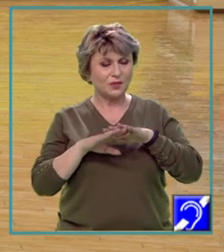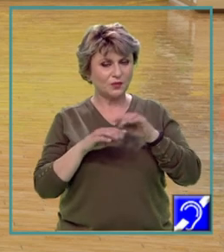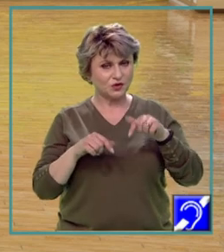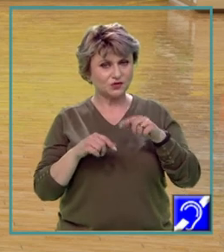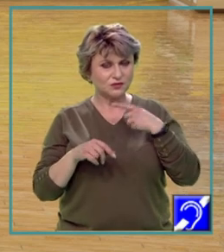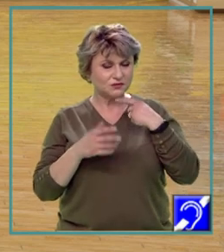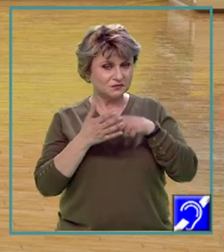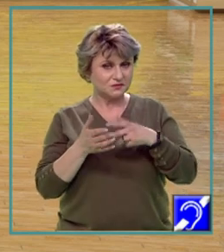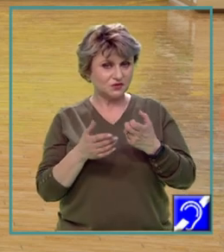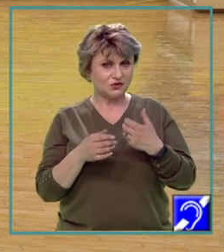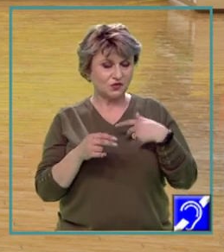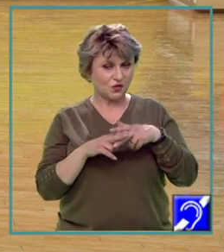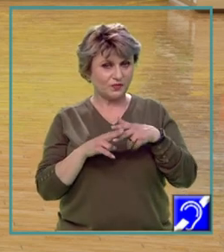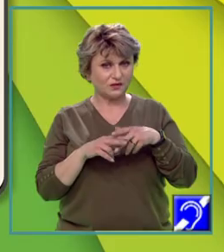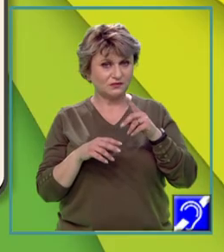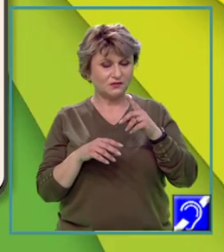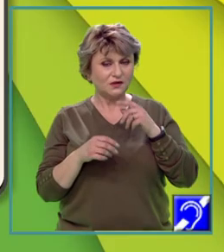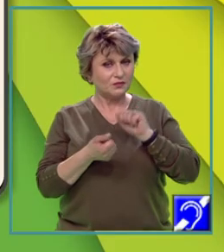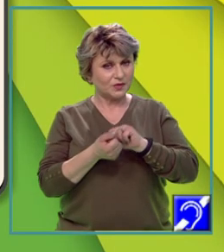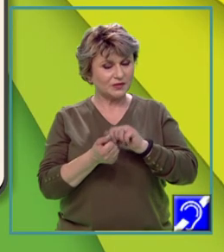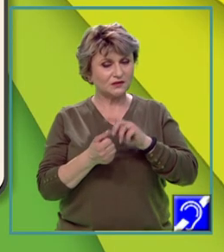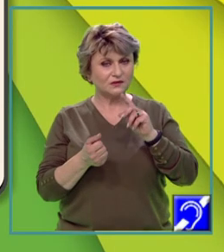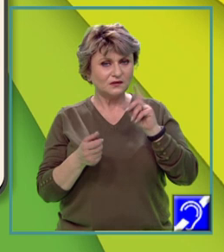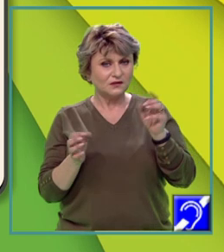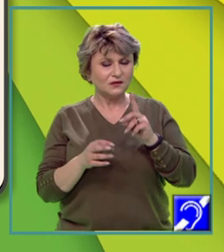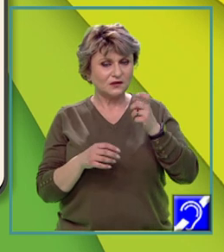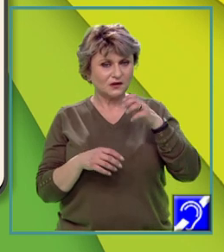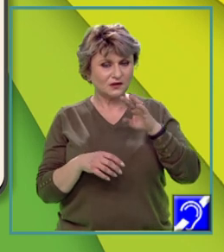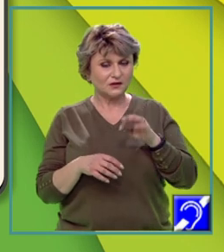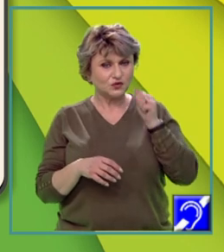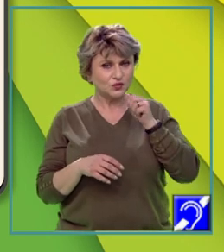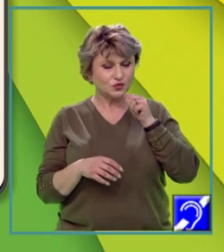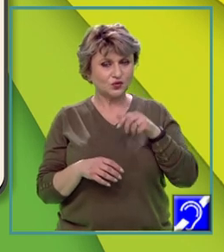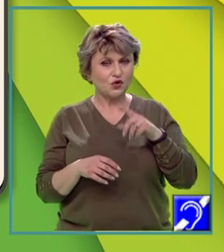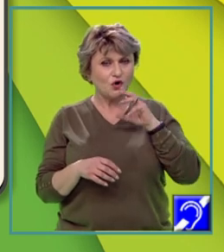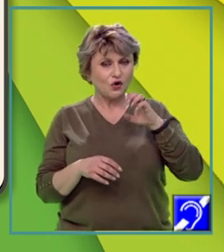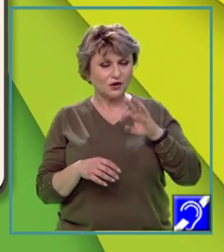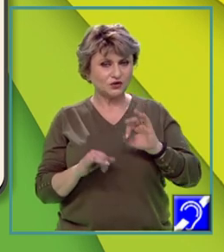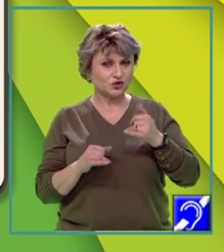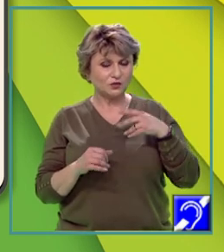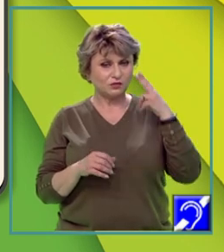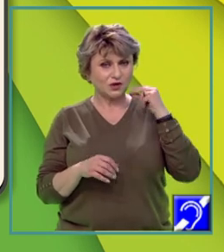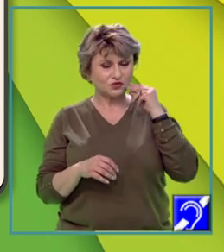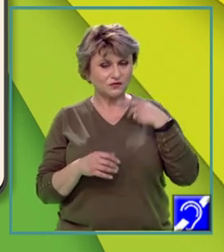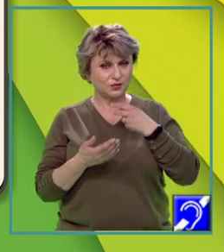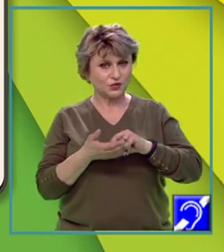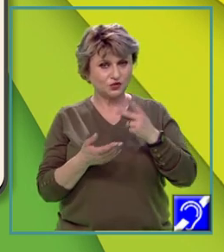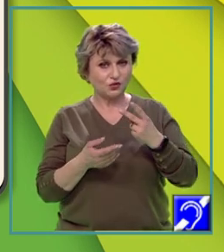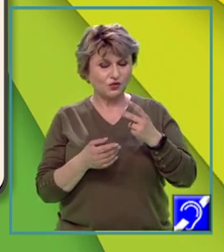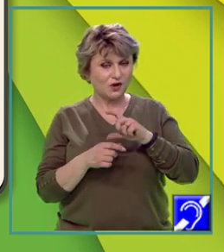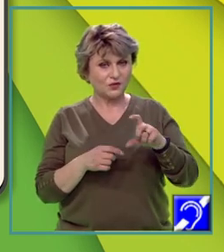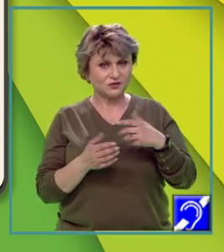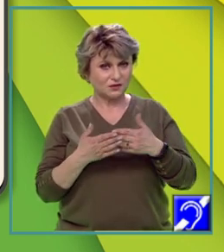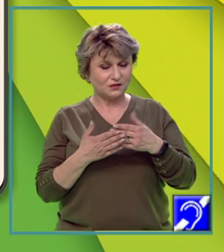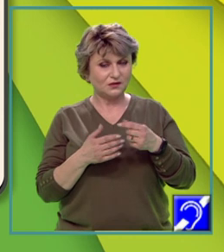suprafețele ocupate de terenuri degradate și neproductive în județele Giurgiu, Old și Brașov. Precizați două cauze ale existenței